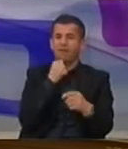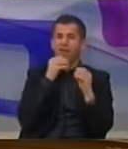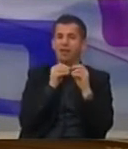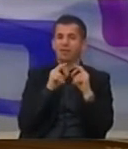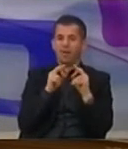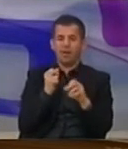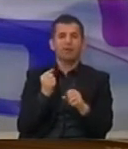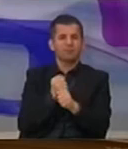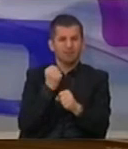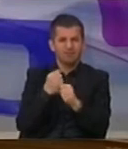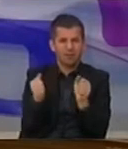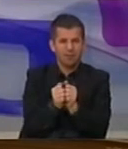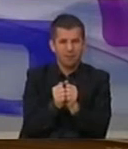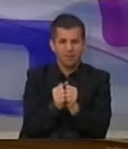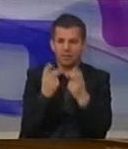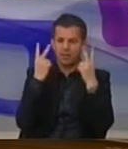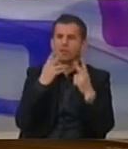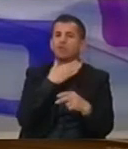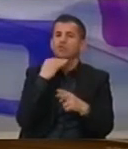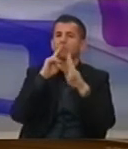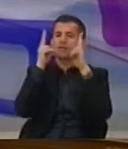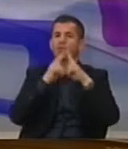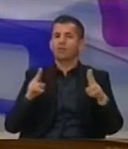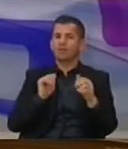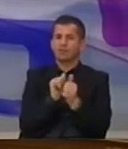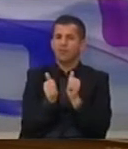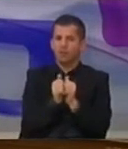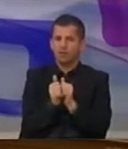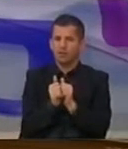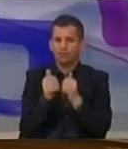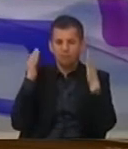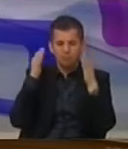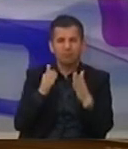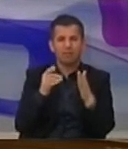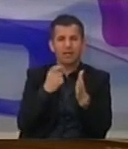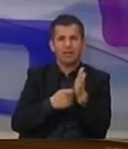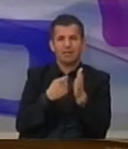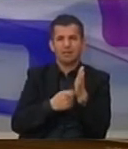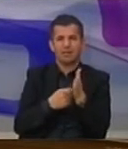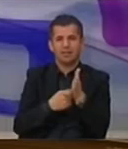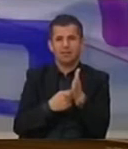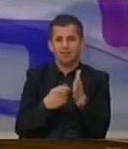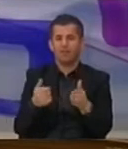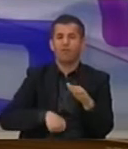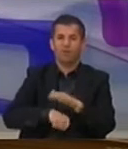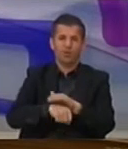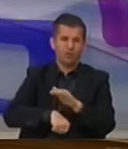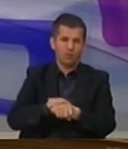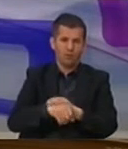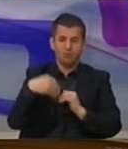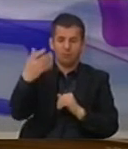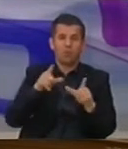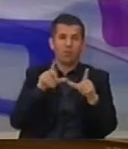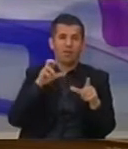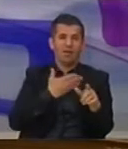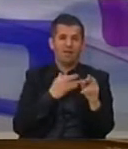intenzivesht edhe në disa proceset të rëndësishme në tërkomtarizimit sportit, si që është dhe ndarësimin e federatës e futbolit të Kosovës në EFA